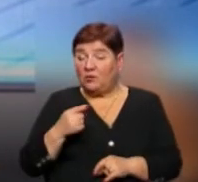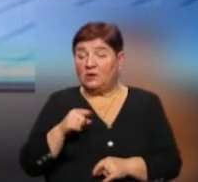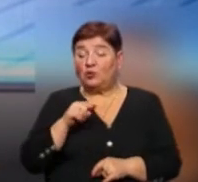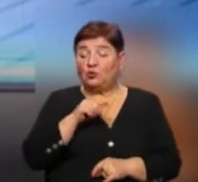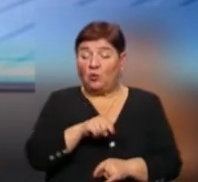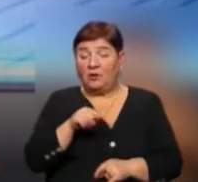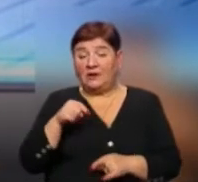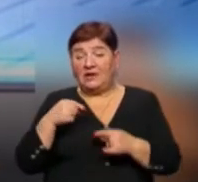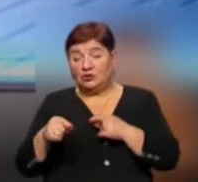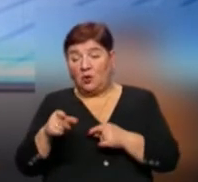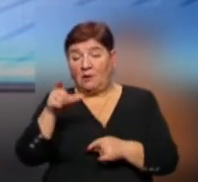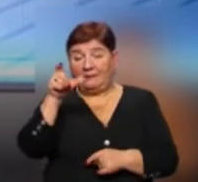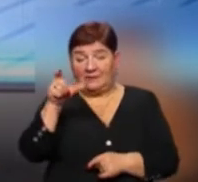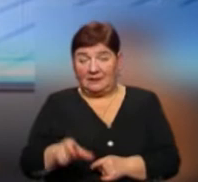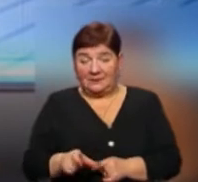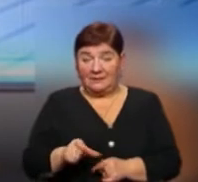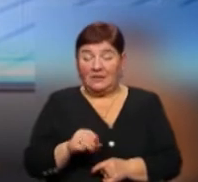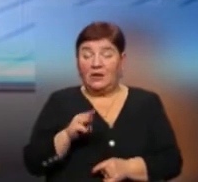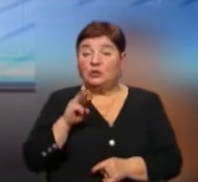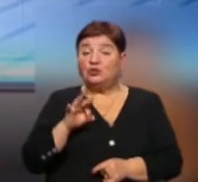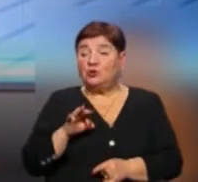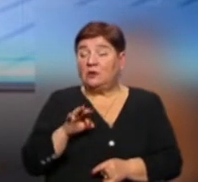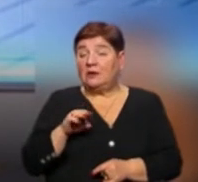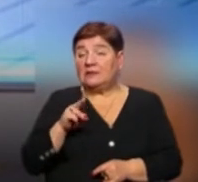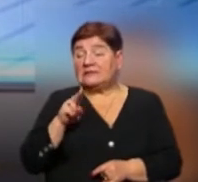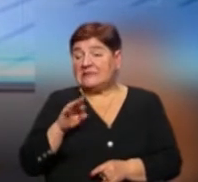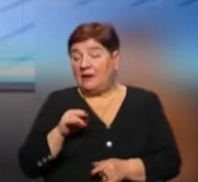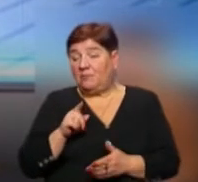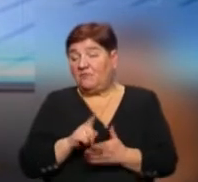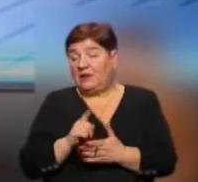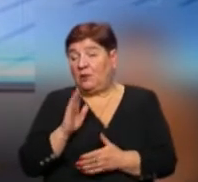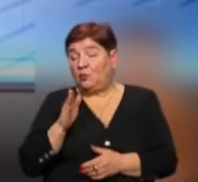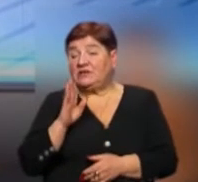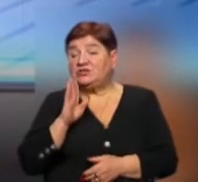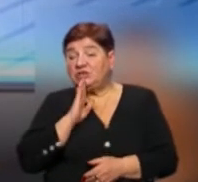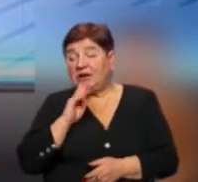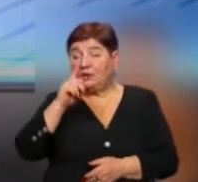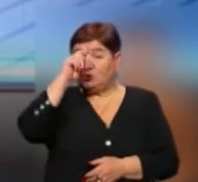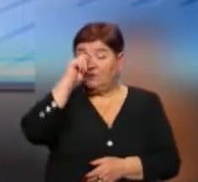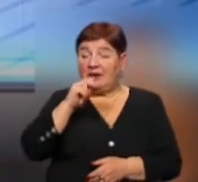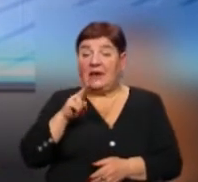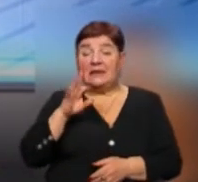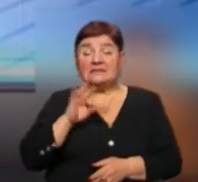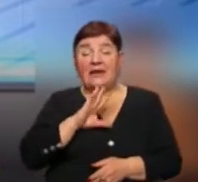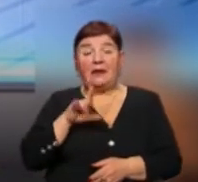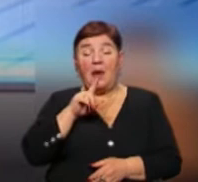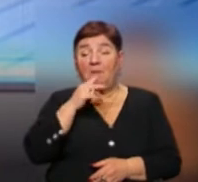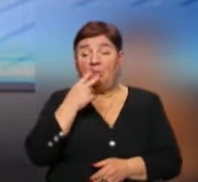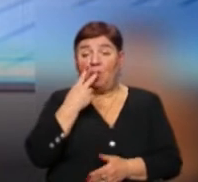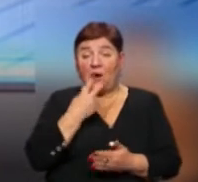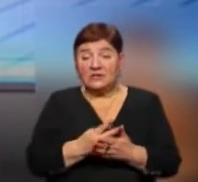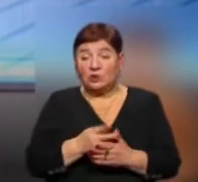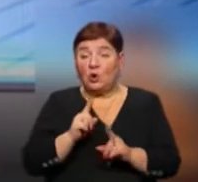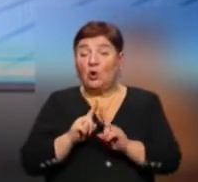того чи іншого кандидата. Чи то має бути жінка чи чоловік, цього вони не показували. І тому,